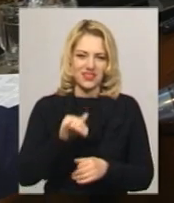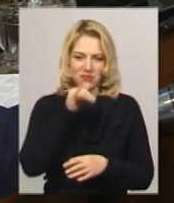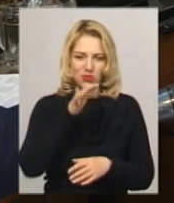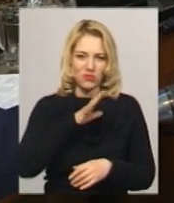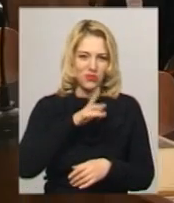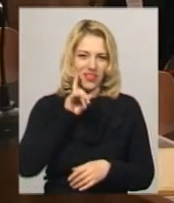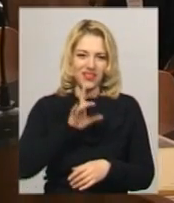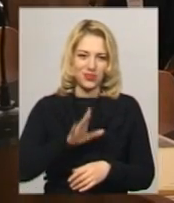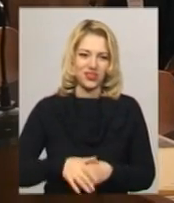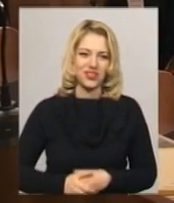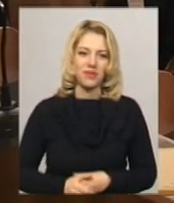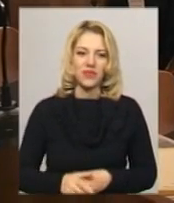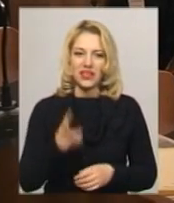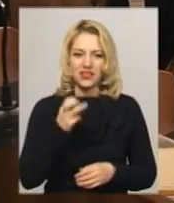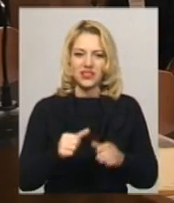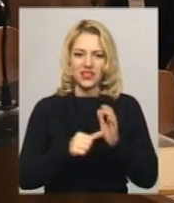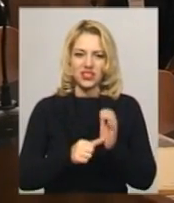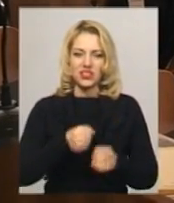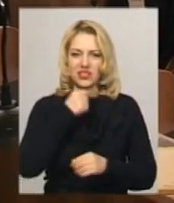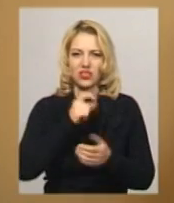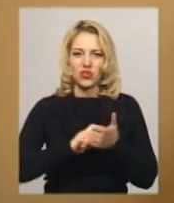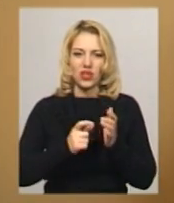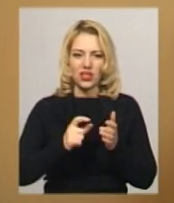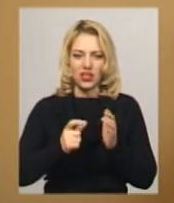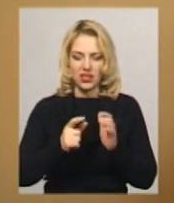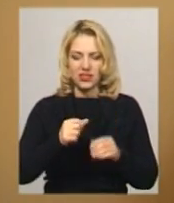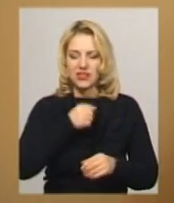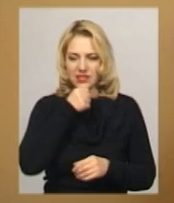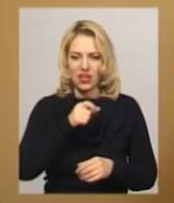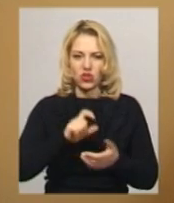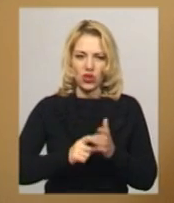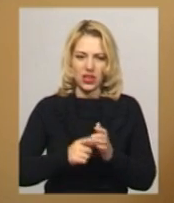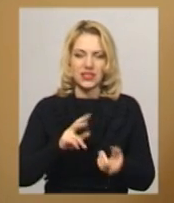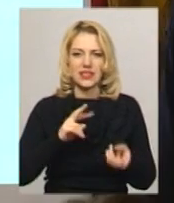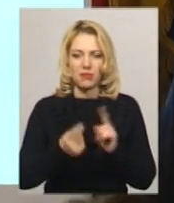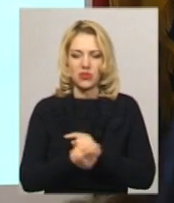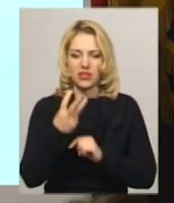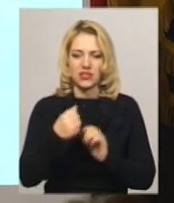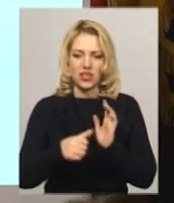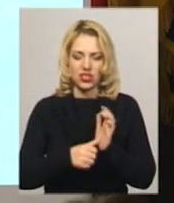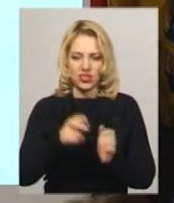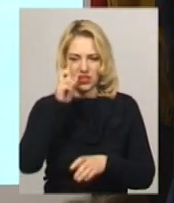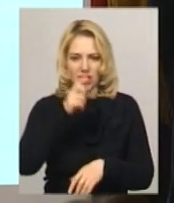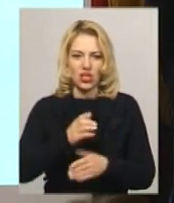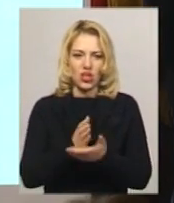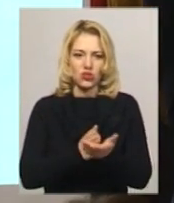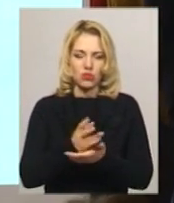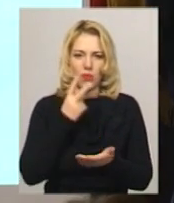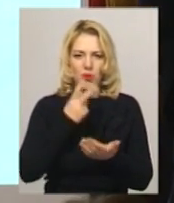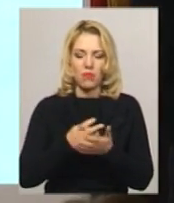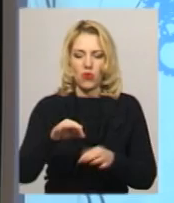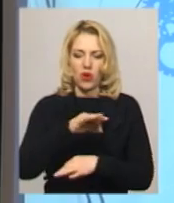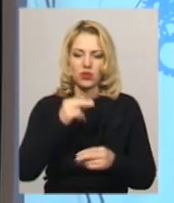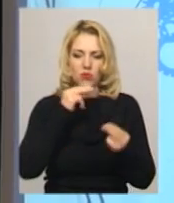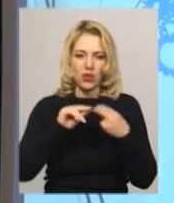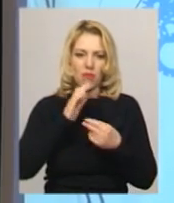незручним. 36 старшокласників, сьогодні замінили 36 держслужбовців. Зараз вони презентують свої проекти з покращення благоустрою міста.